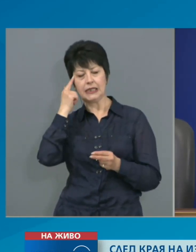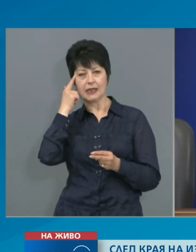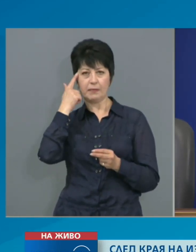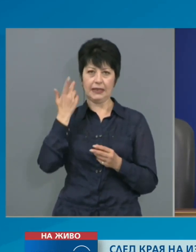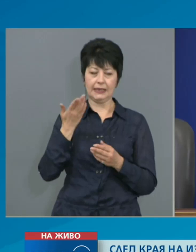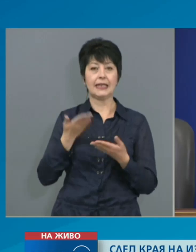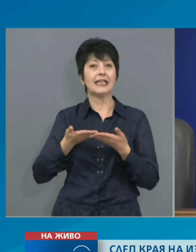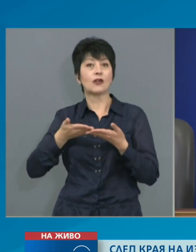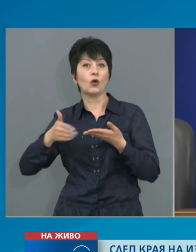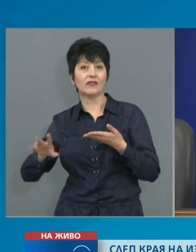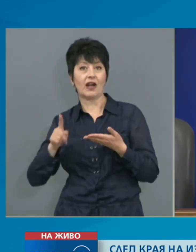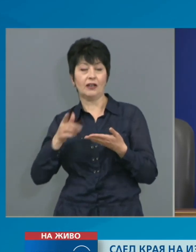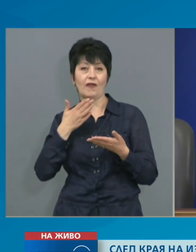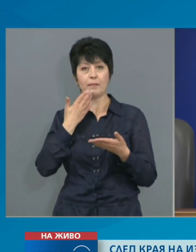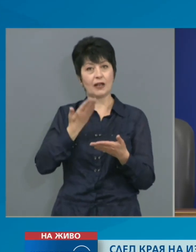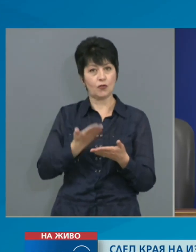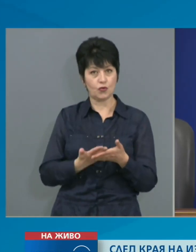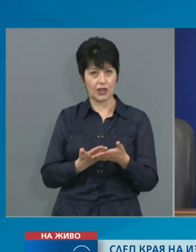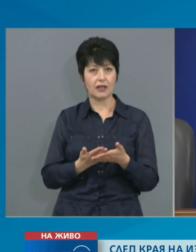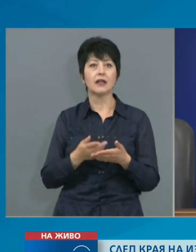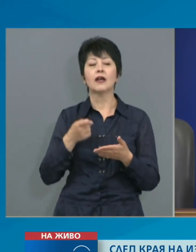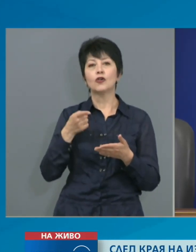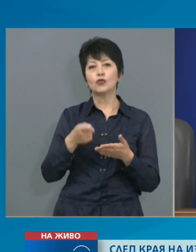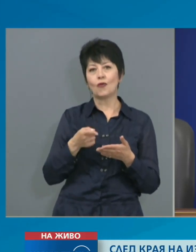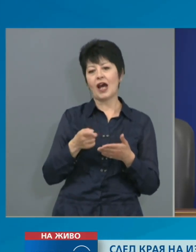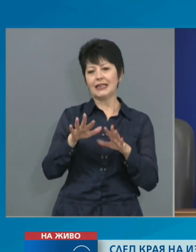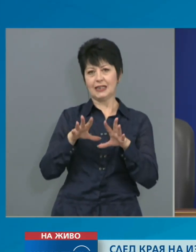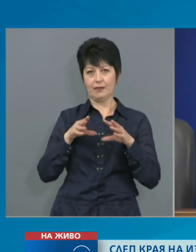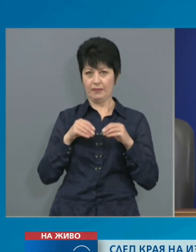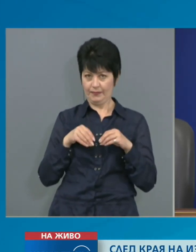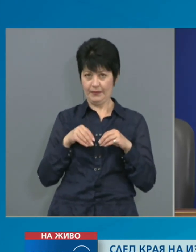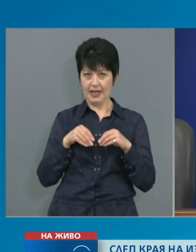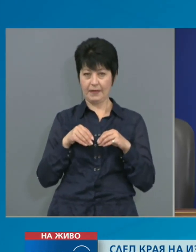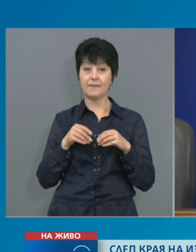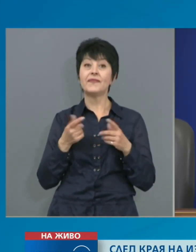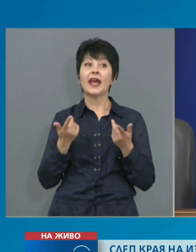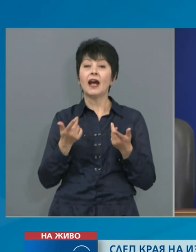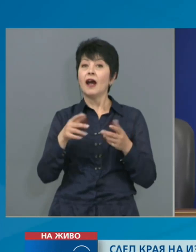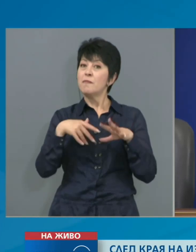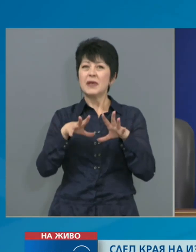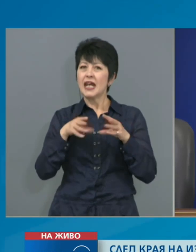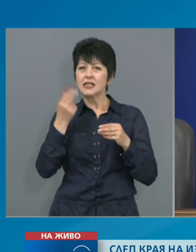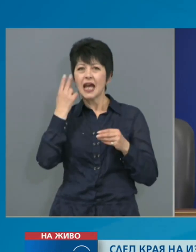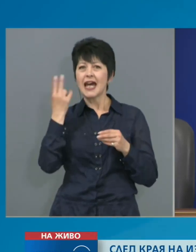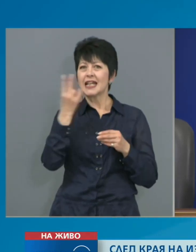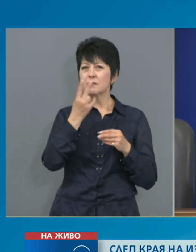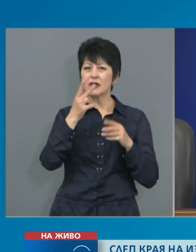предложението това обжалване да бъде едноинстанционно. Възприе се разбирането, че обжалването на тези актове